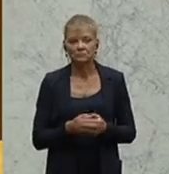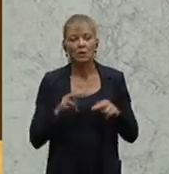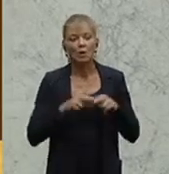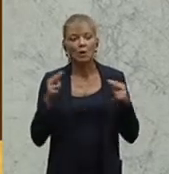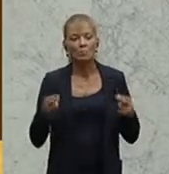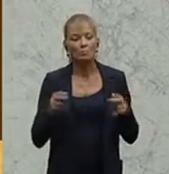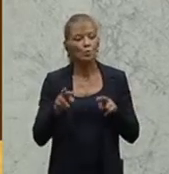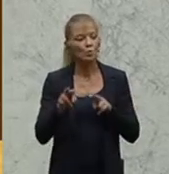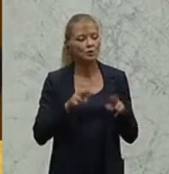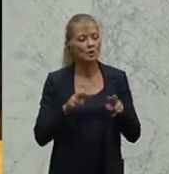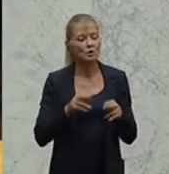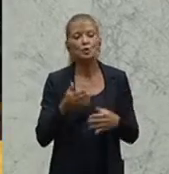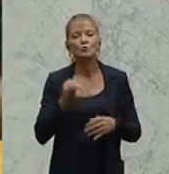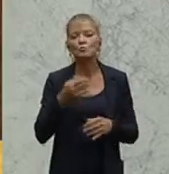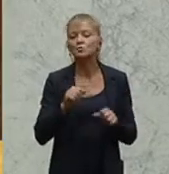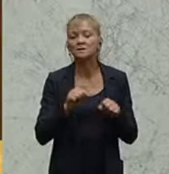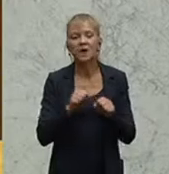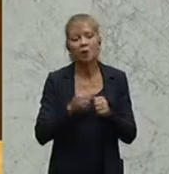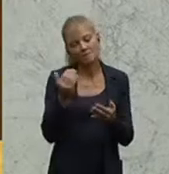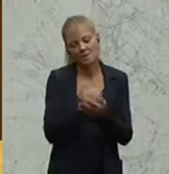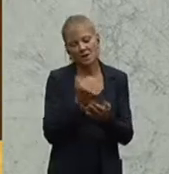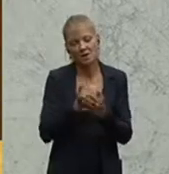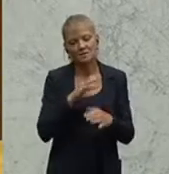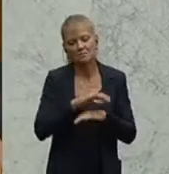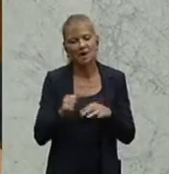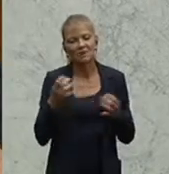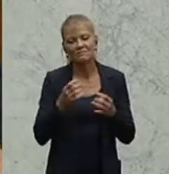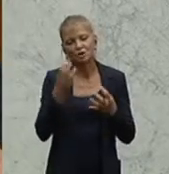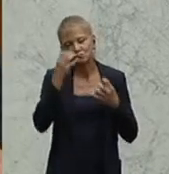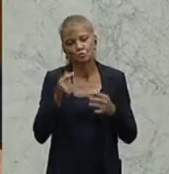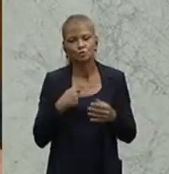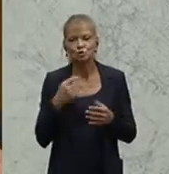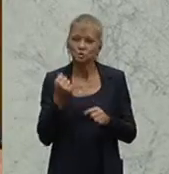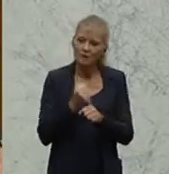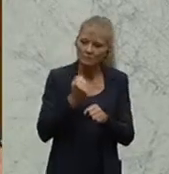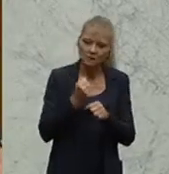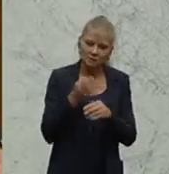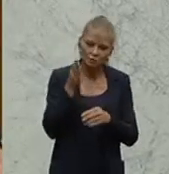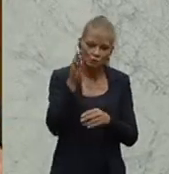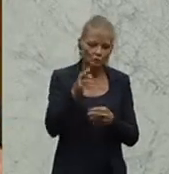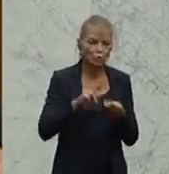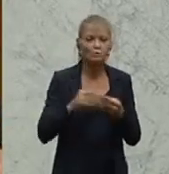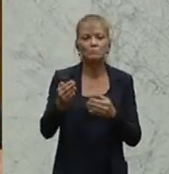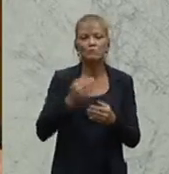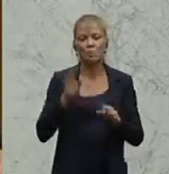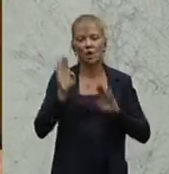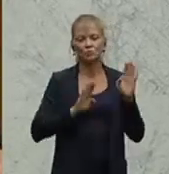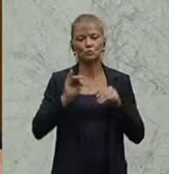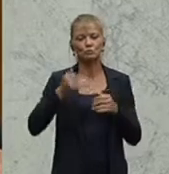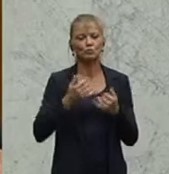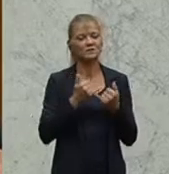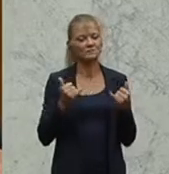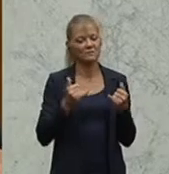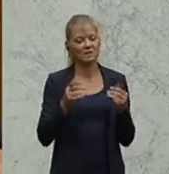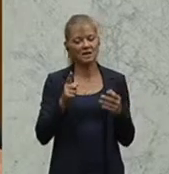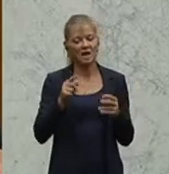Bundesregierung Vorhabensberichte machen muss und dass vor Abstimmungen ein objektives Abstimmungsbüchlein, so